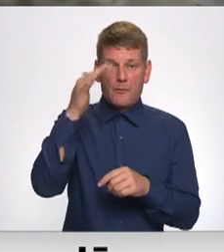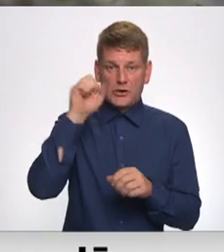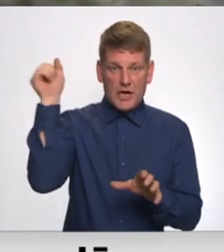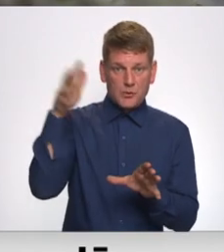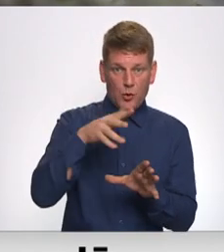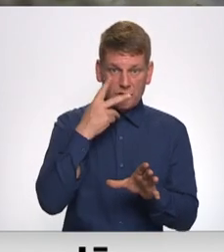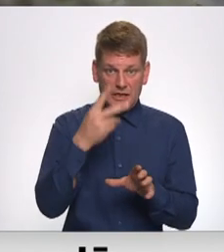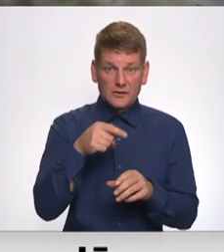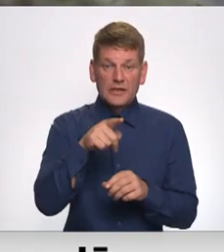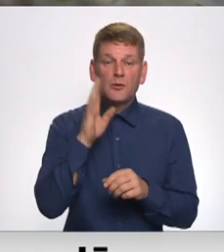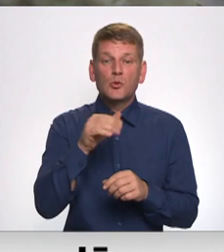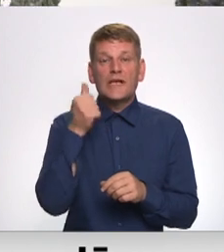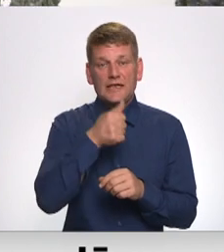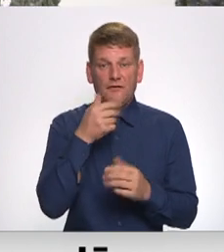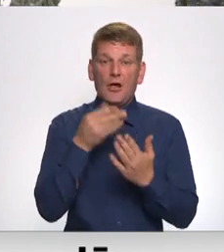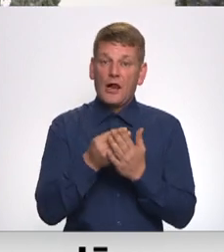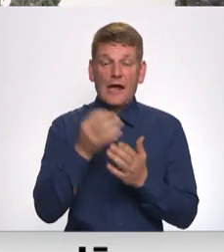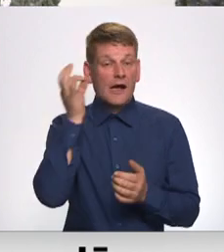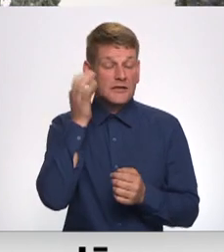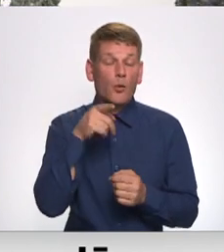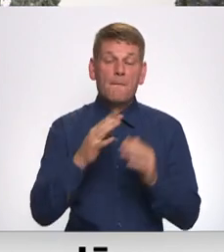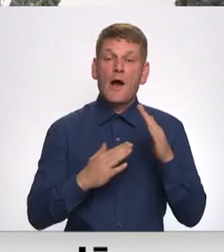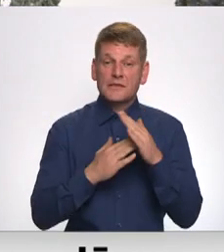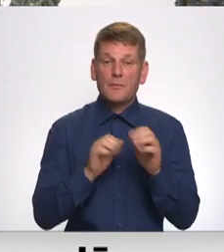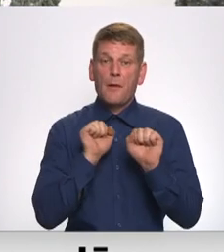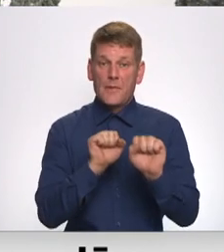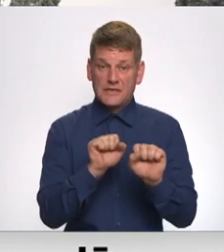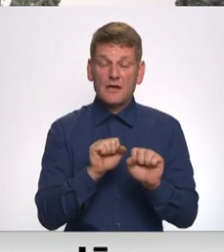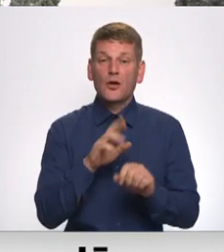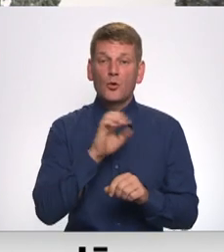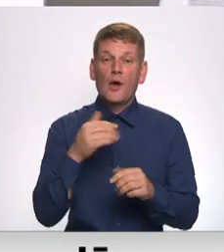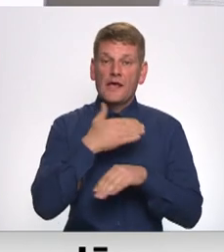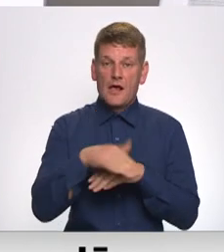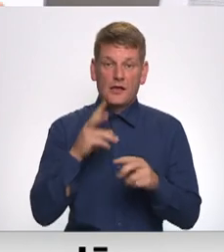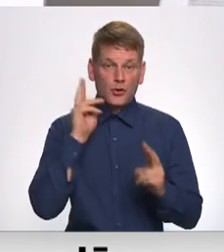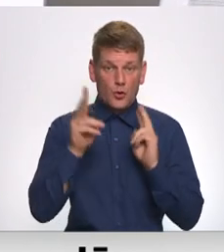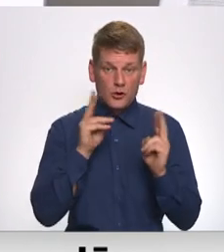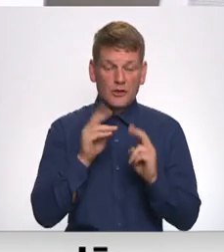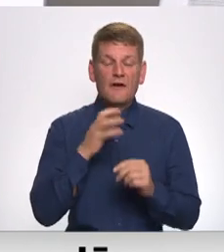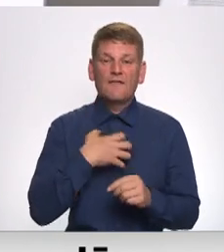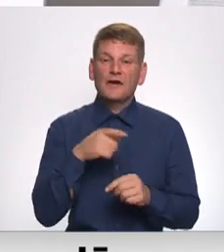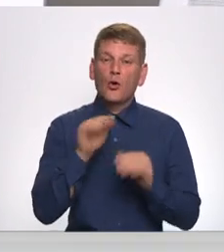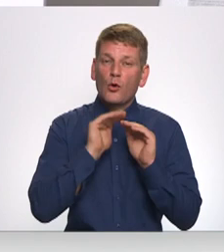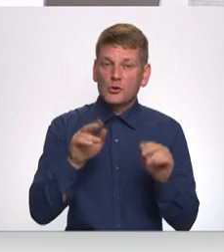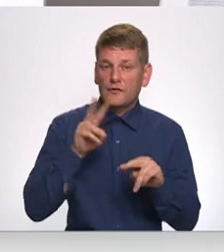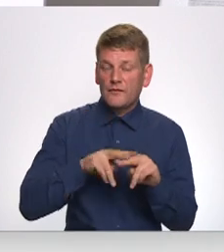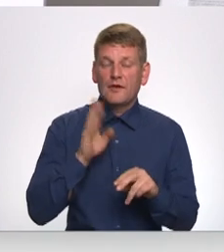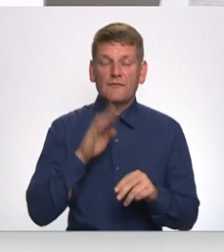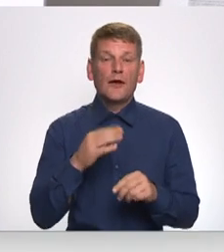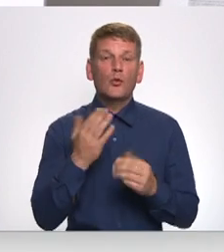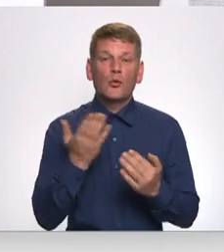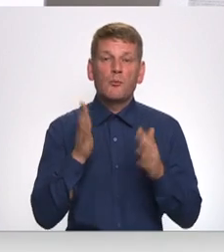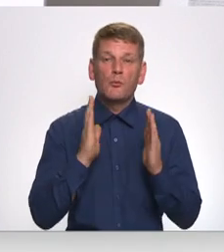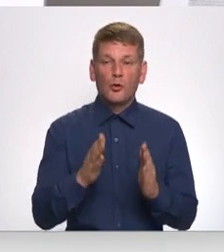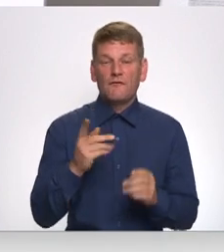Šie vieti tiks veidot individuālai atcerēji un tiks maksimāli pasargāti no ielas trokšņa. Vajag šo klusumu vietu, vajag vietu, kur pabūt vienatnē,